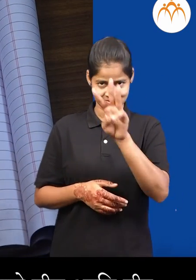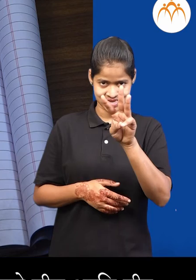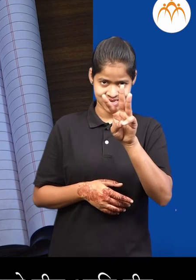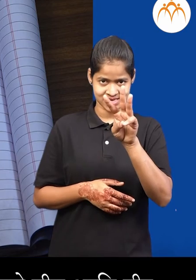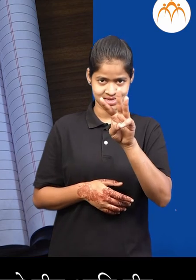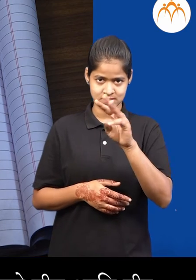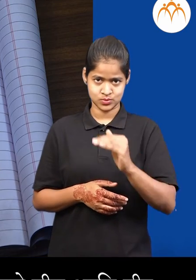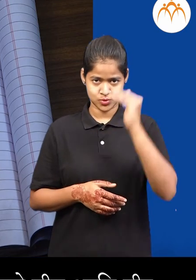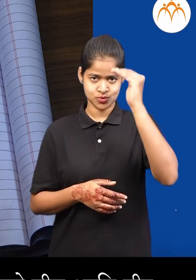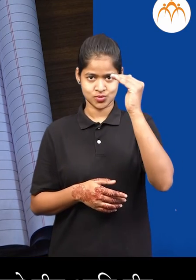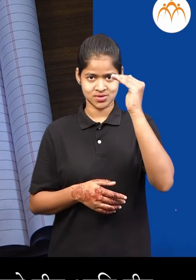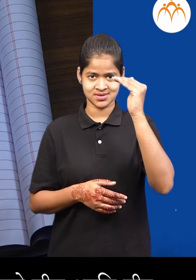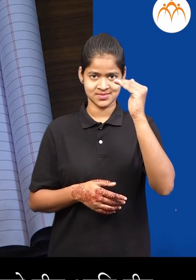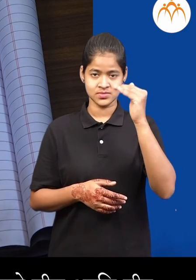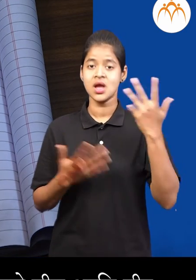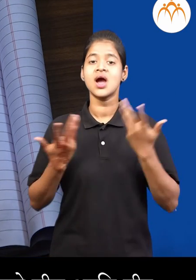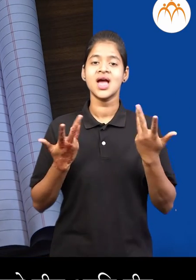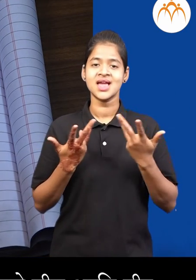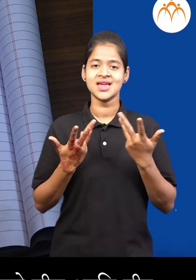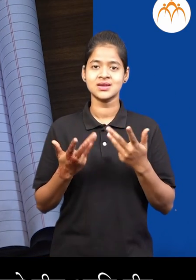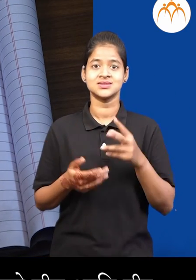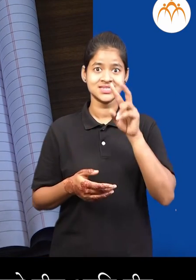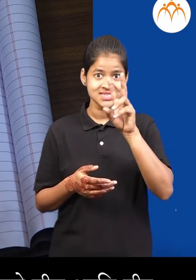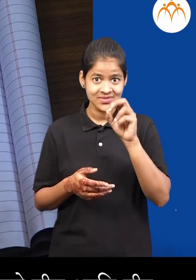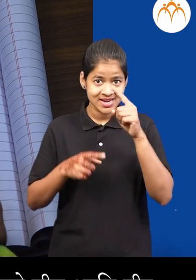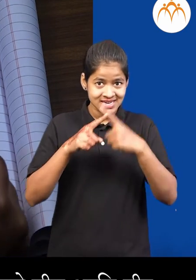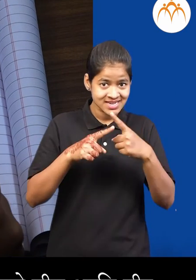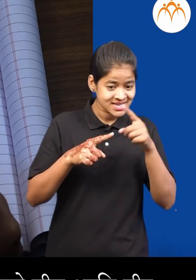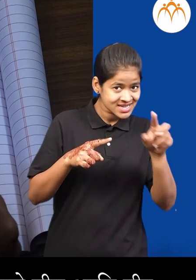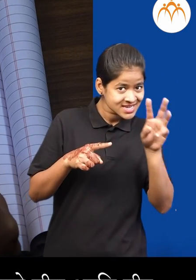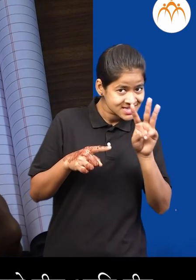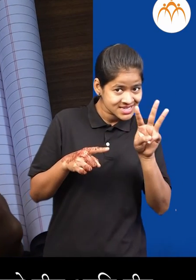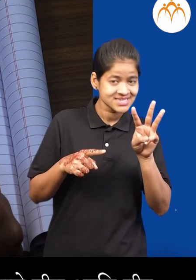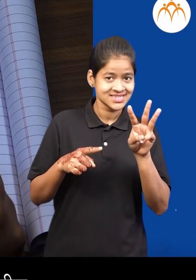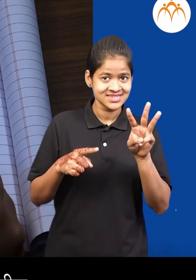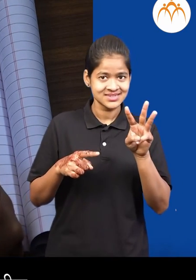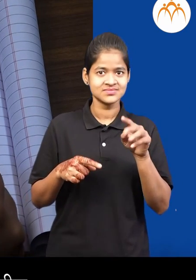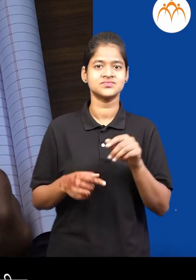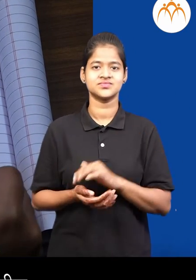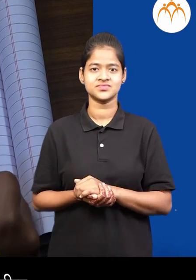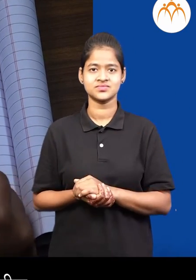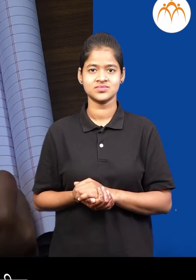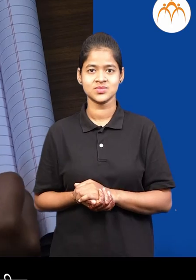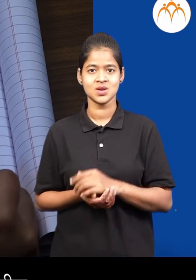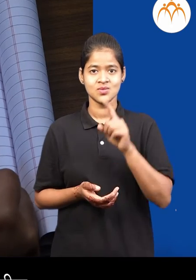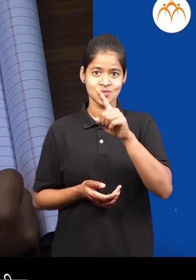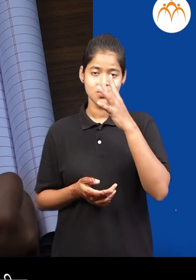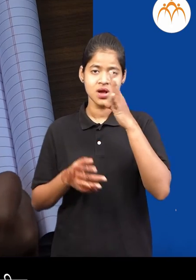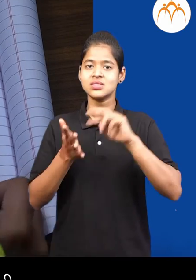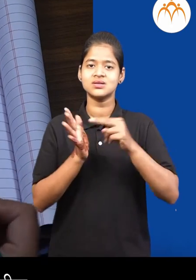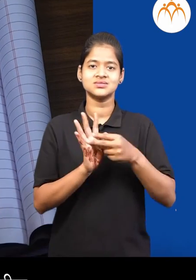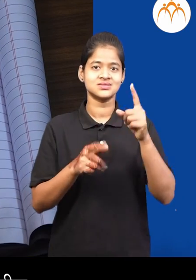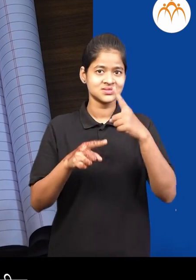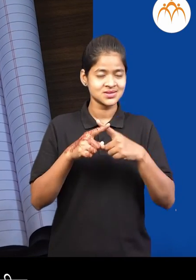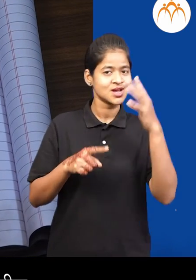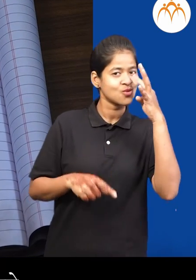कारण साधे आहे ते विस मंजे विस आणी तीन एकोंईस मंजे एक उने